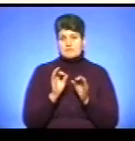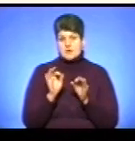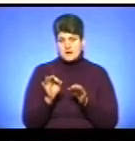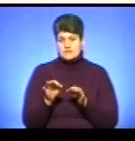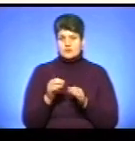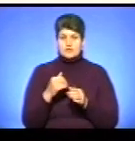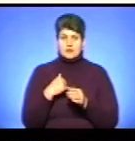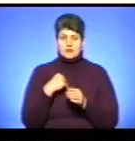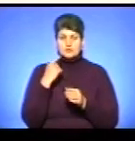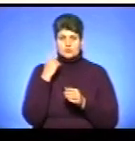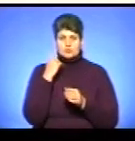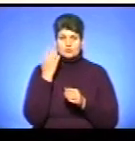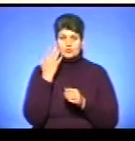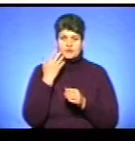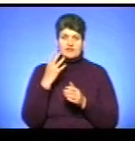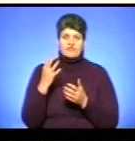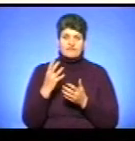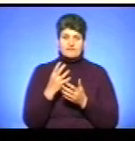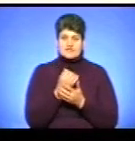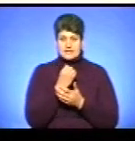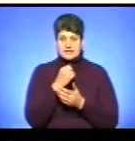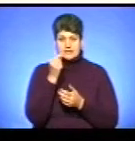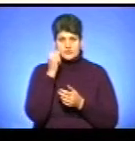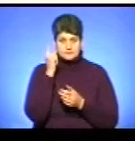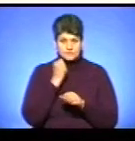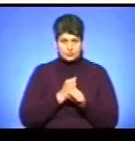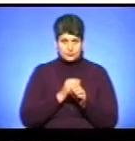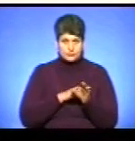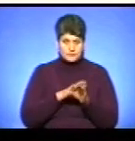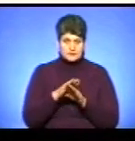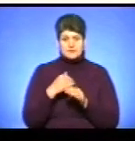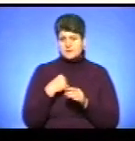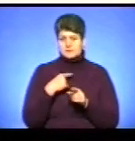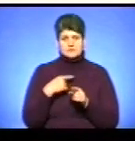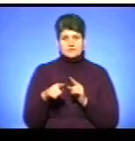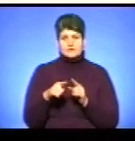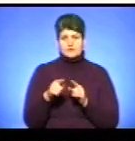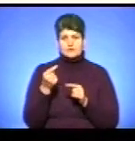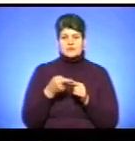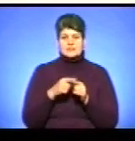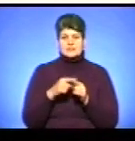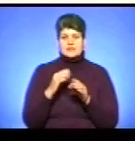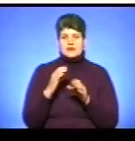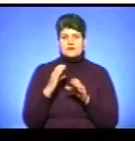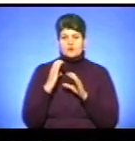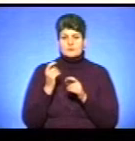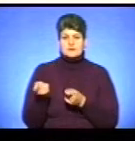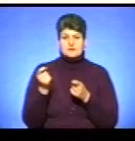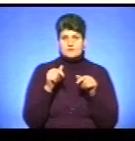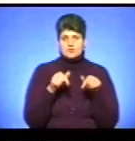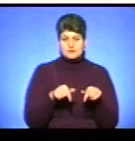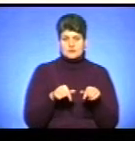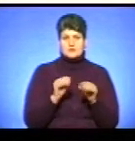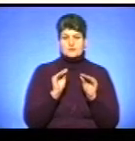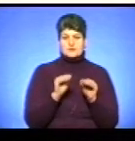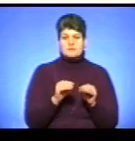думаю, коли встигне чеська сторона це зробити, то ми оперативно ці автобуси пережинемо з Чехії сюди і поставимо їх